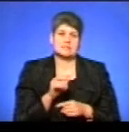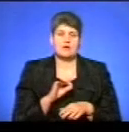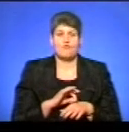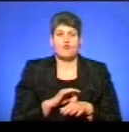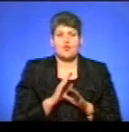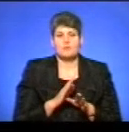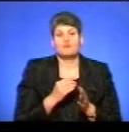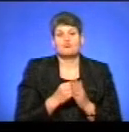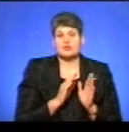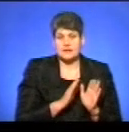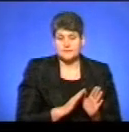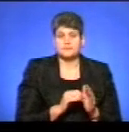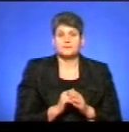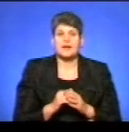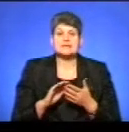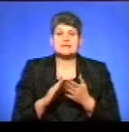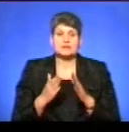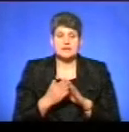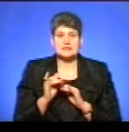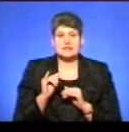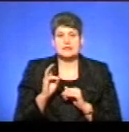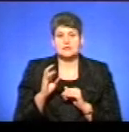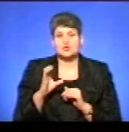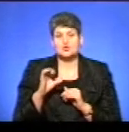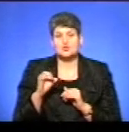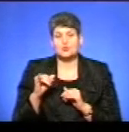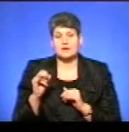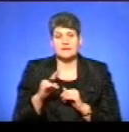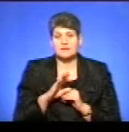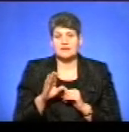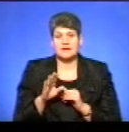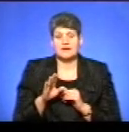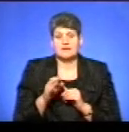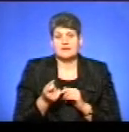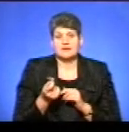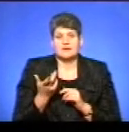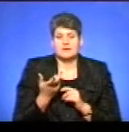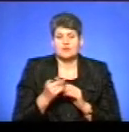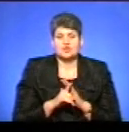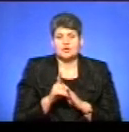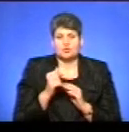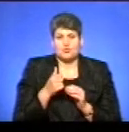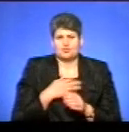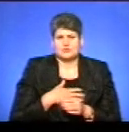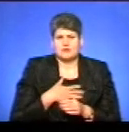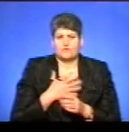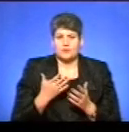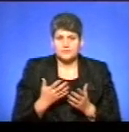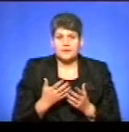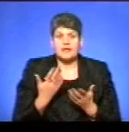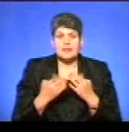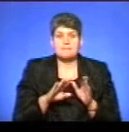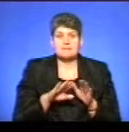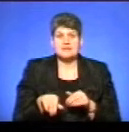хвороби в бюджеті. А ситуація з інсуліном не викликала на початку року тривоги. Однак,